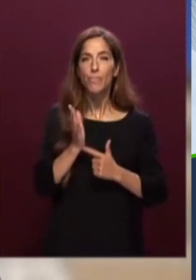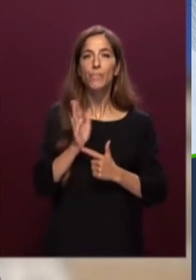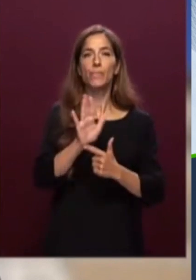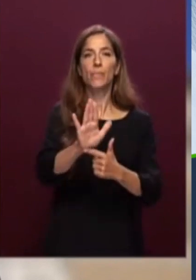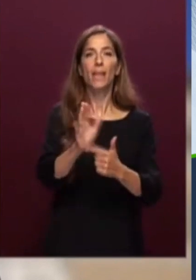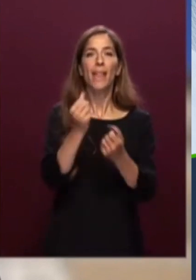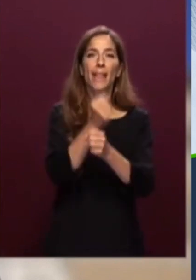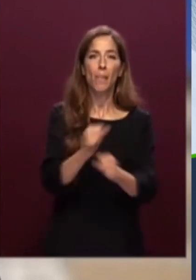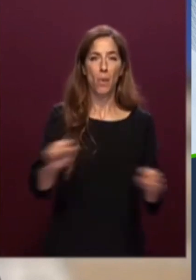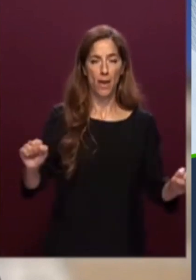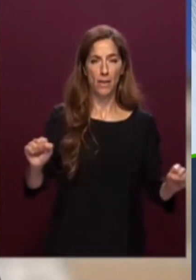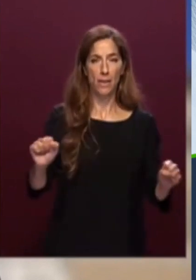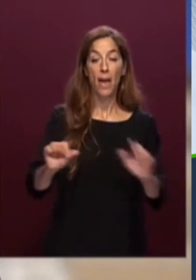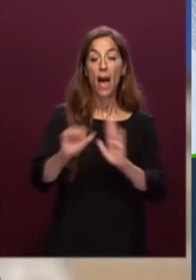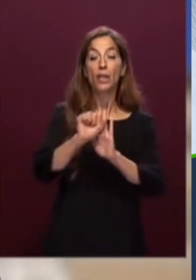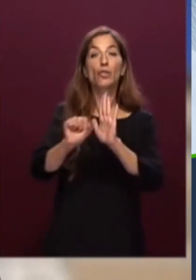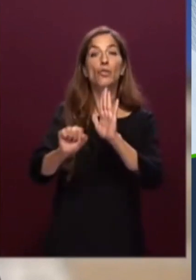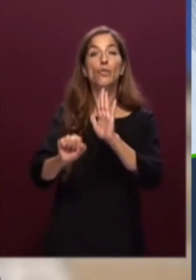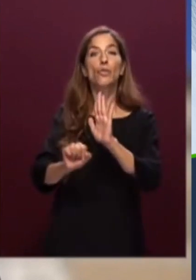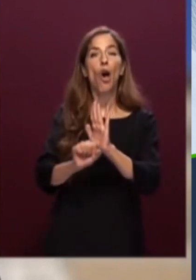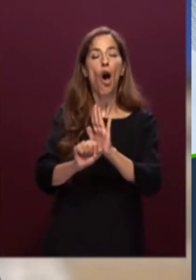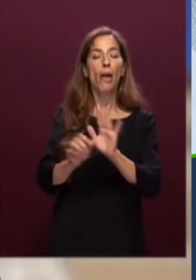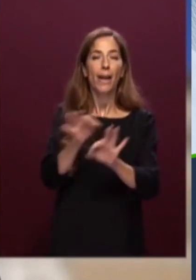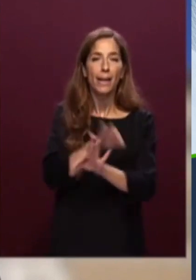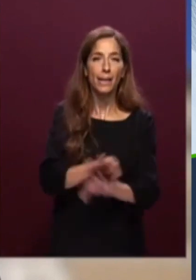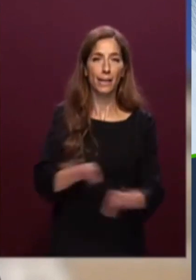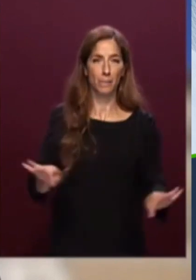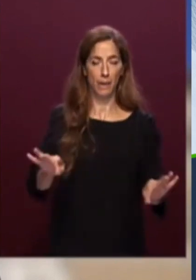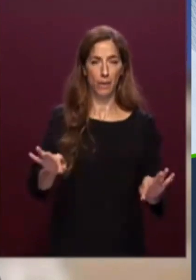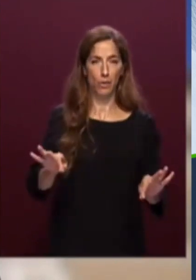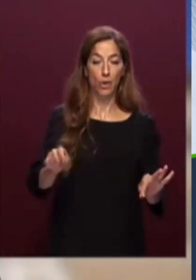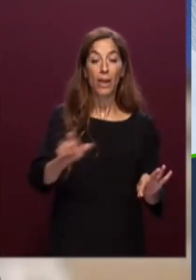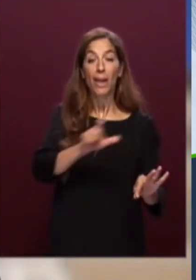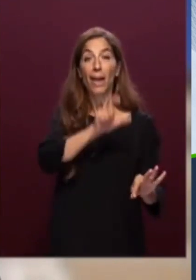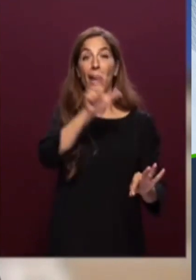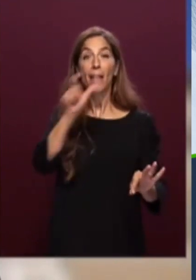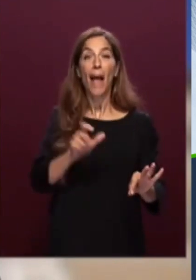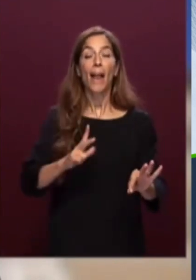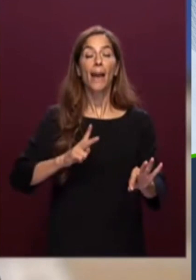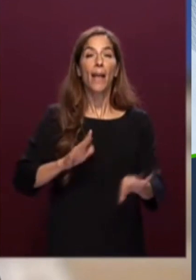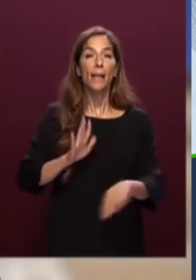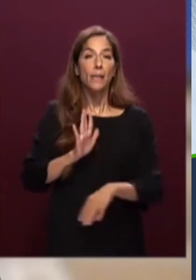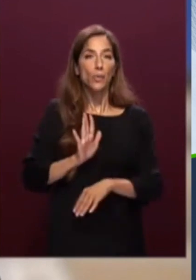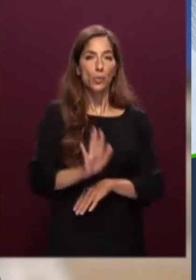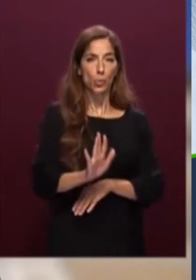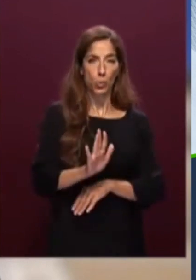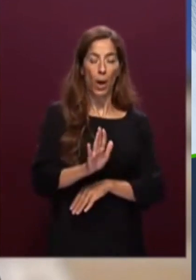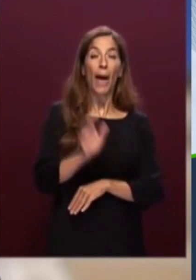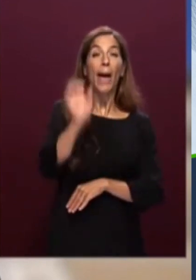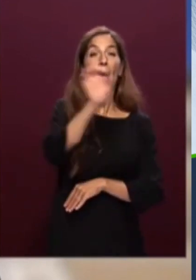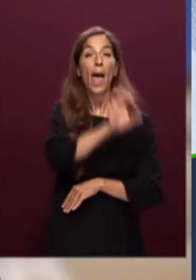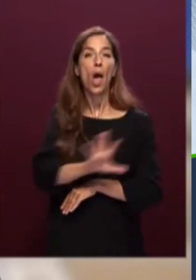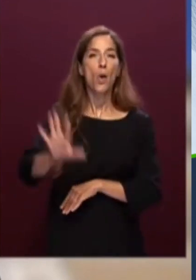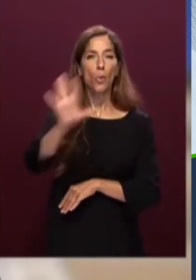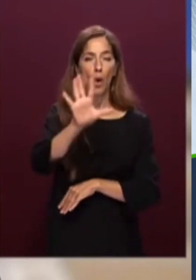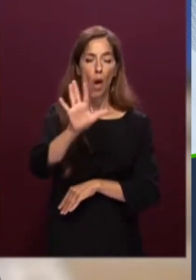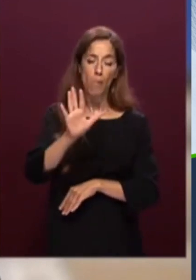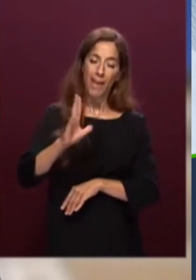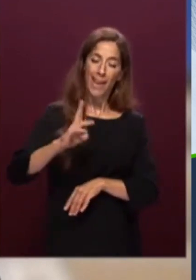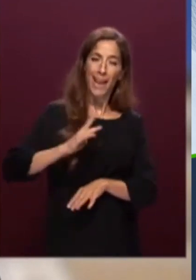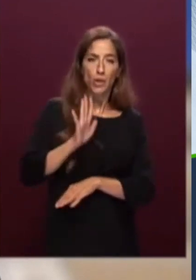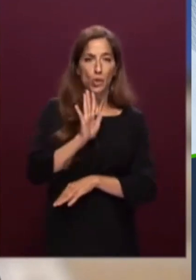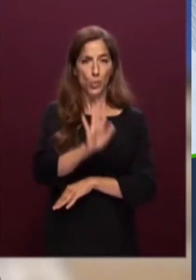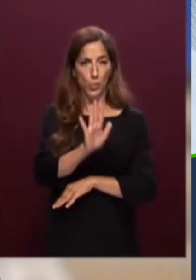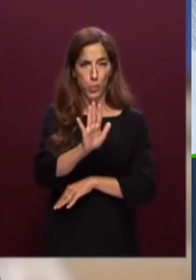della storia è la ricchezza dell'Italia e la ricchezza dell'Europa sta proprio nella